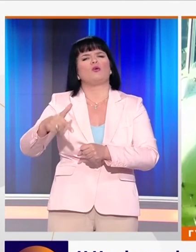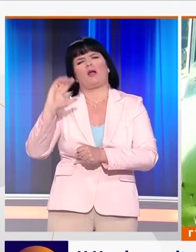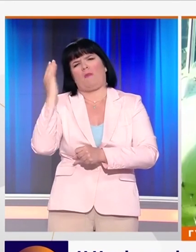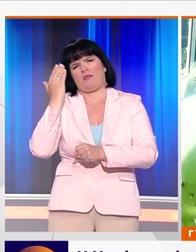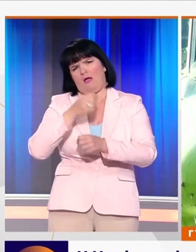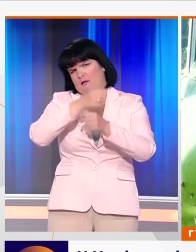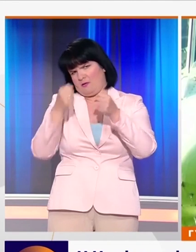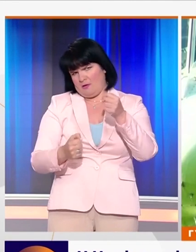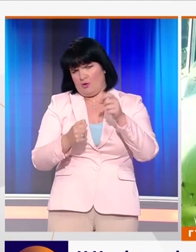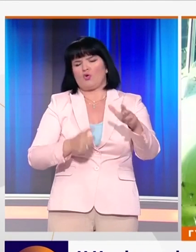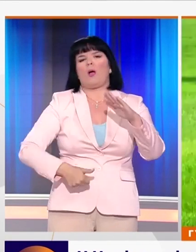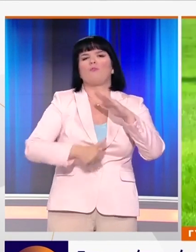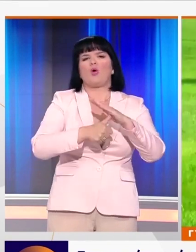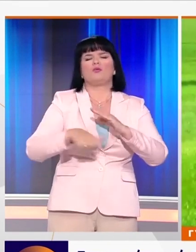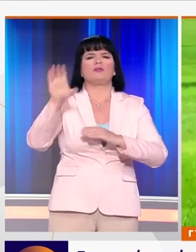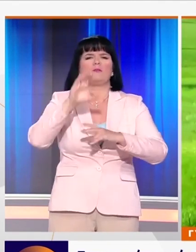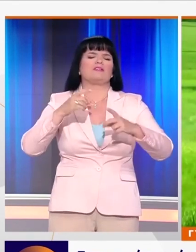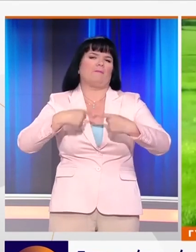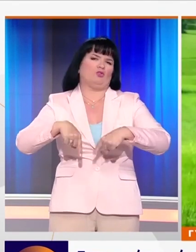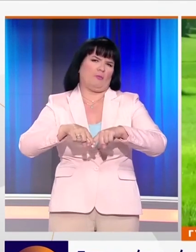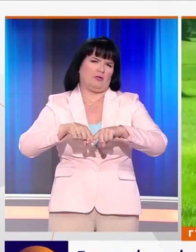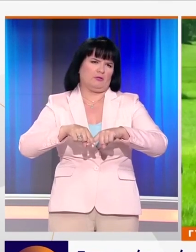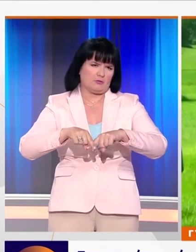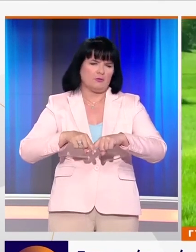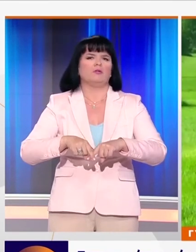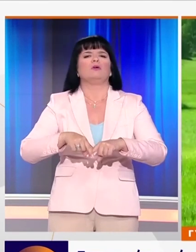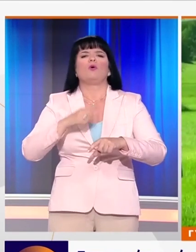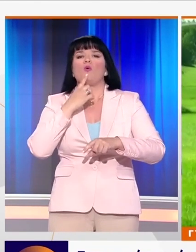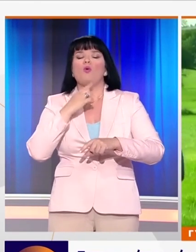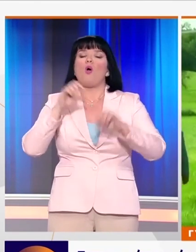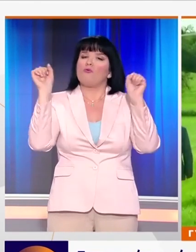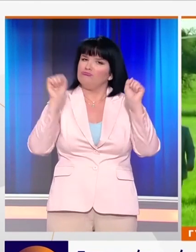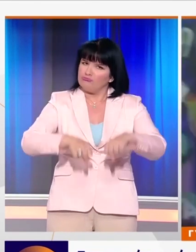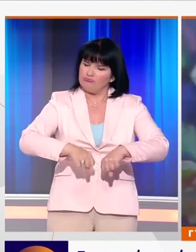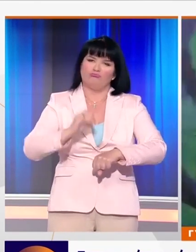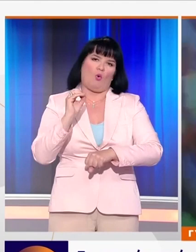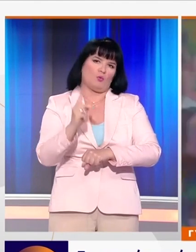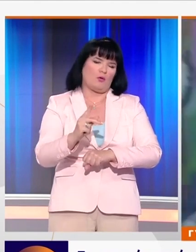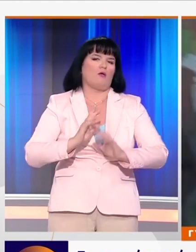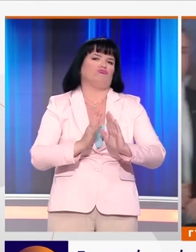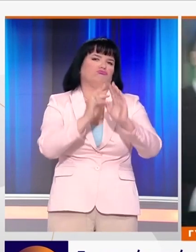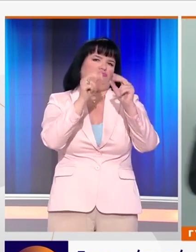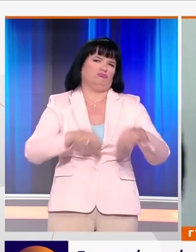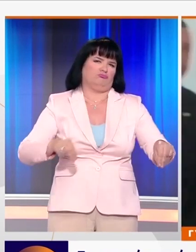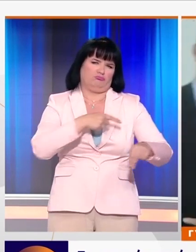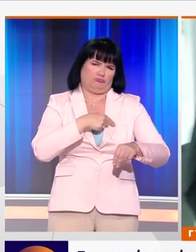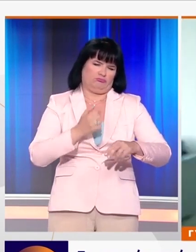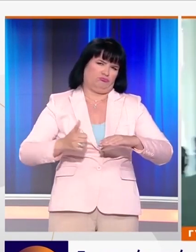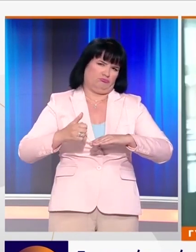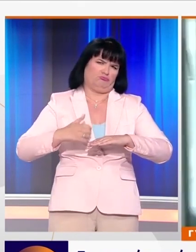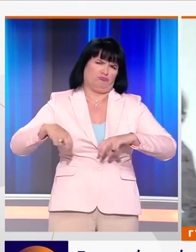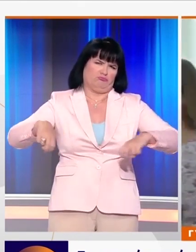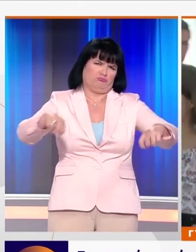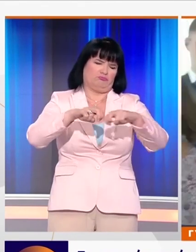Ιούνκερ, στη θέση του Προέδρου της Ευρωπαϊκής Επιτροπής, μετά το λευκό καπνό στις Βρυξέλλες για τις ηγετικές θέσεις στα όργανα της